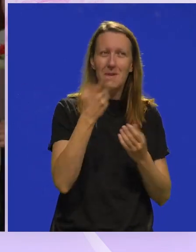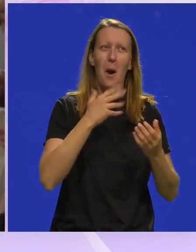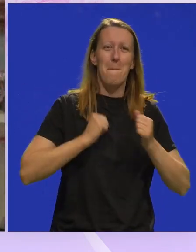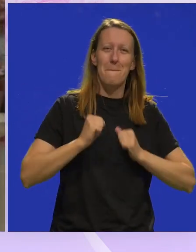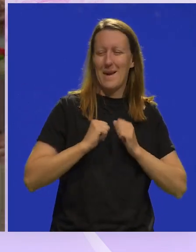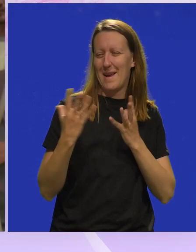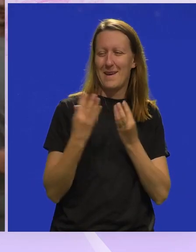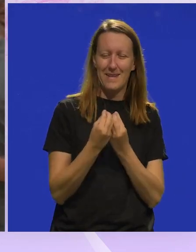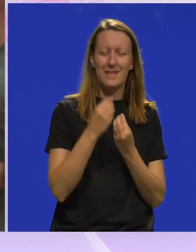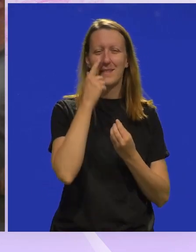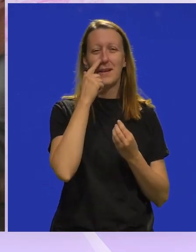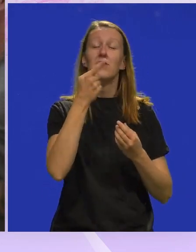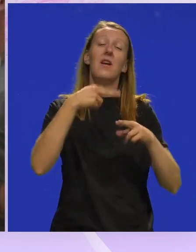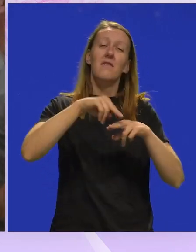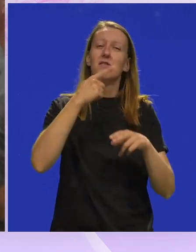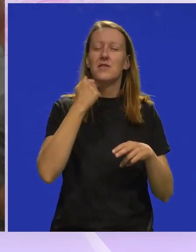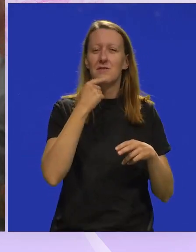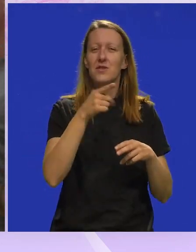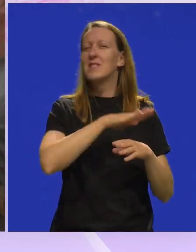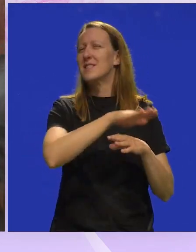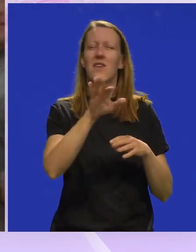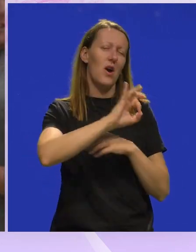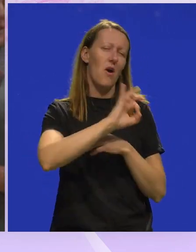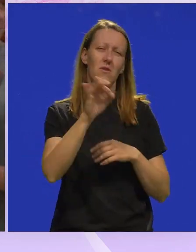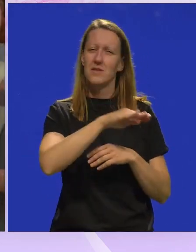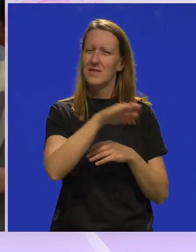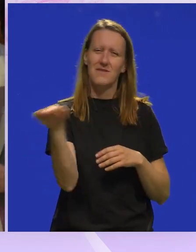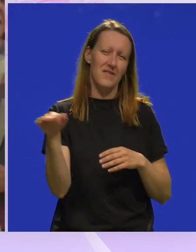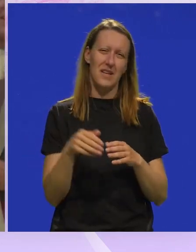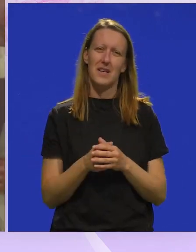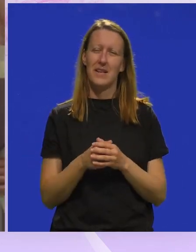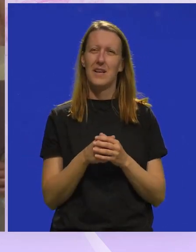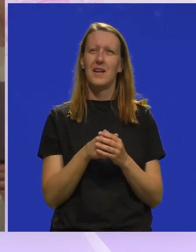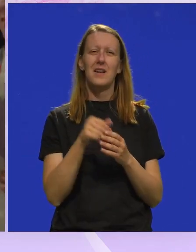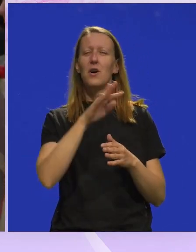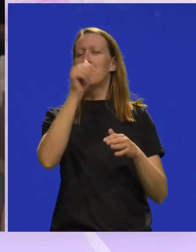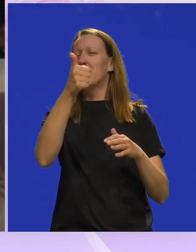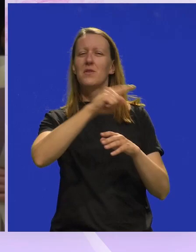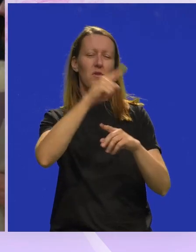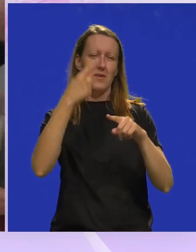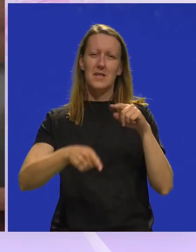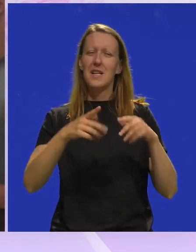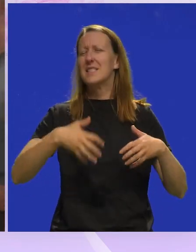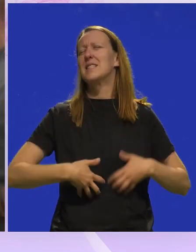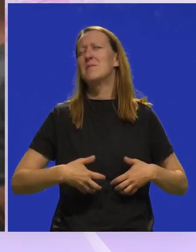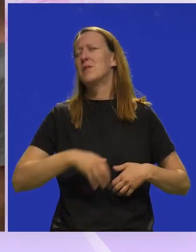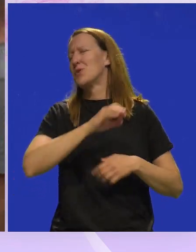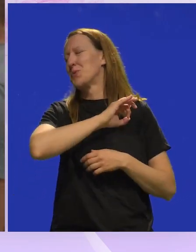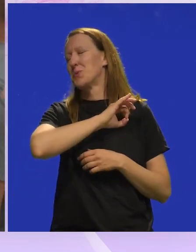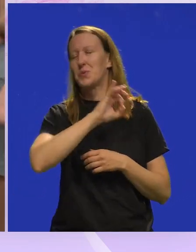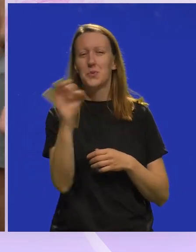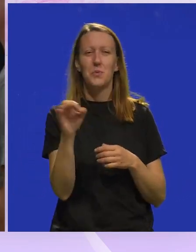vam je bilo ste se nasmijali? Koja vam se najviše svidjela? Sve, sve odlično je. Sve. Od prve do zadnje. Smijeh, super.